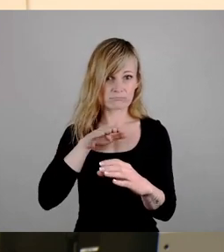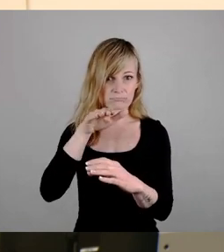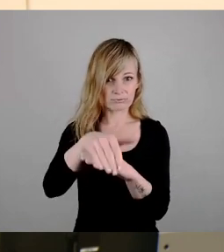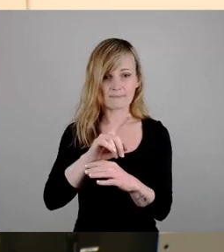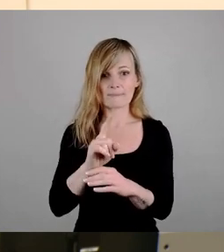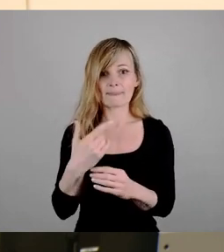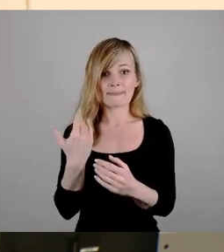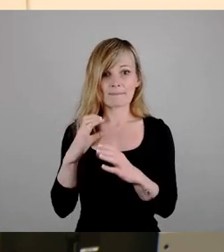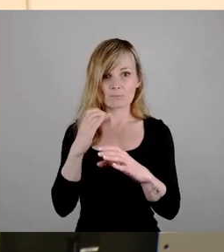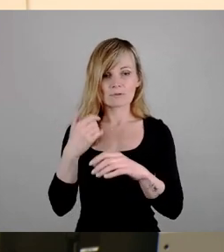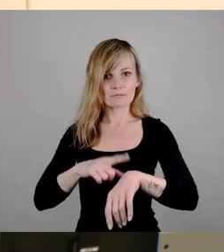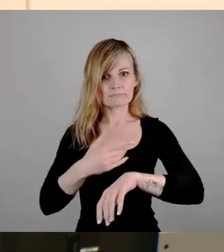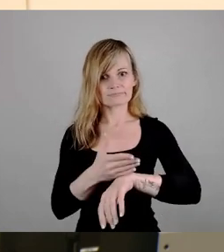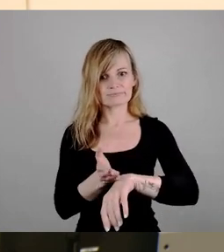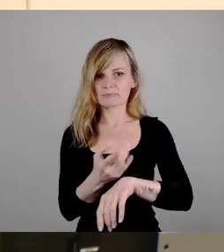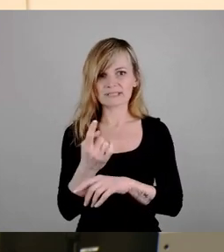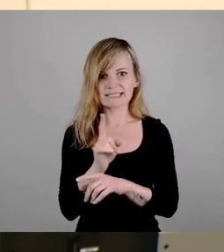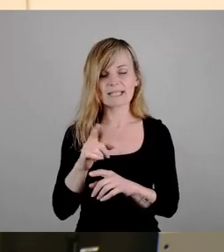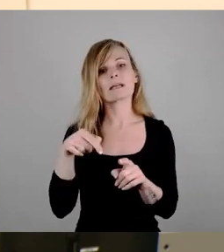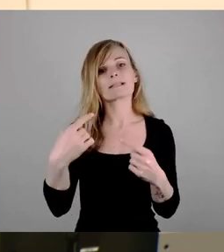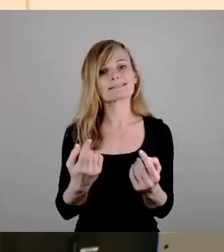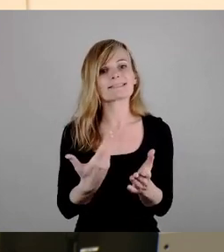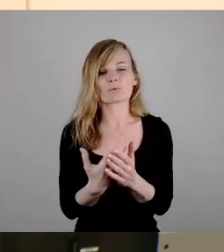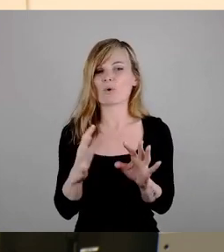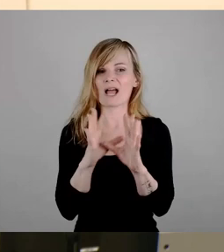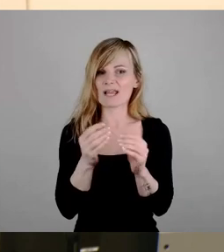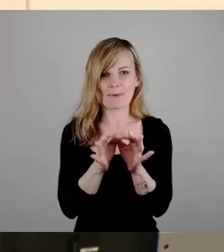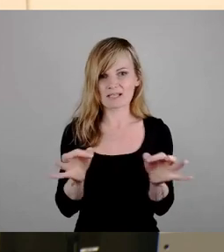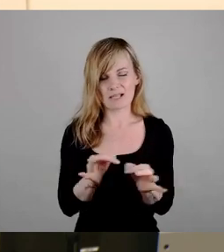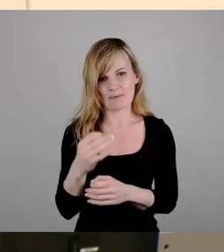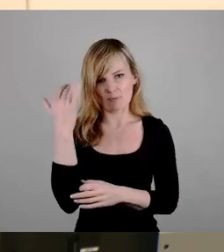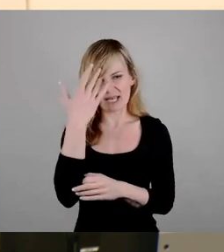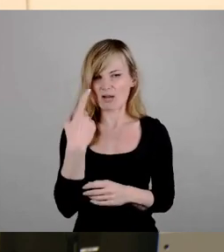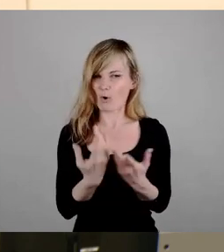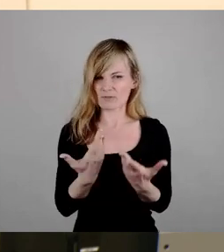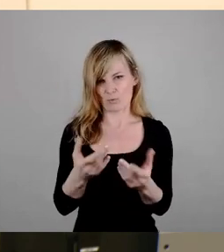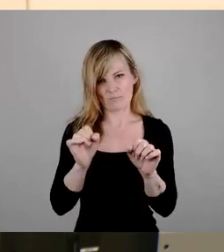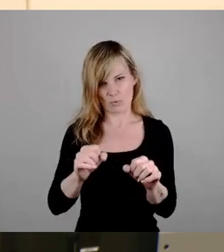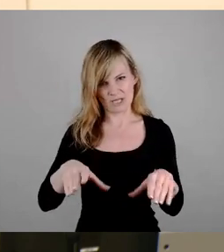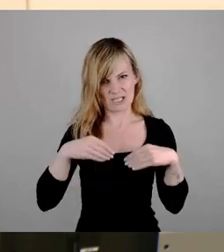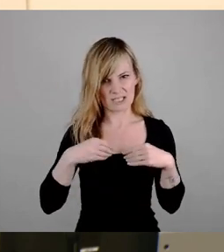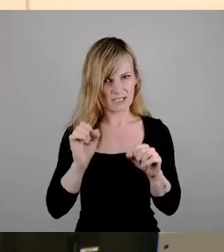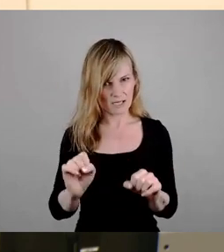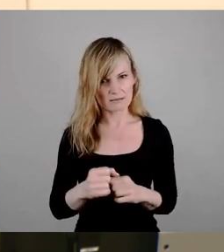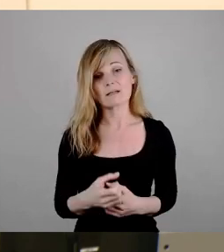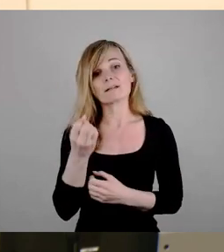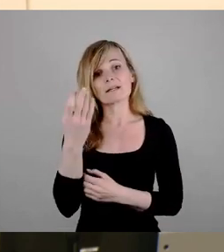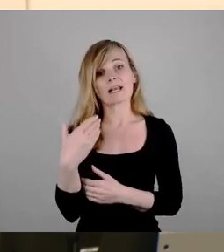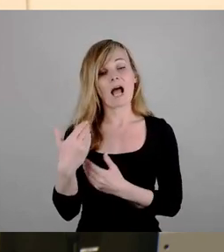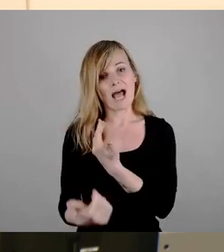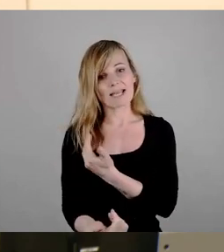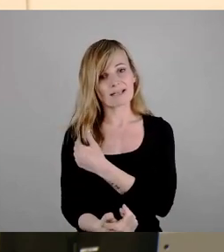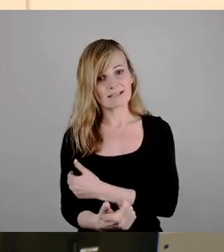verlängern, stellt das die Akzeptanz dieser ganzen Maßnahme infrage. Auf der einen Seite durchaus begrüßenswert, gibt es ja ein